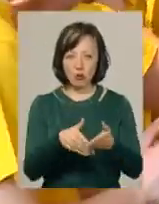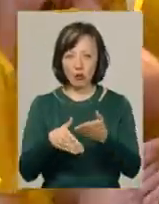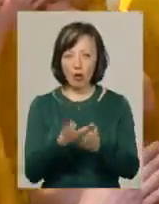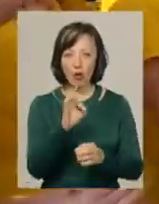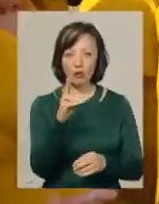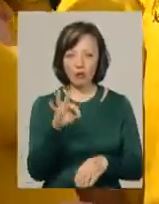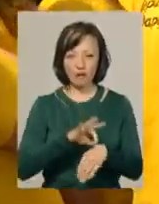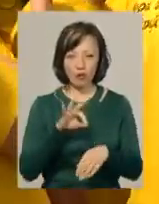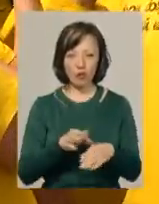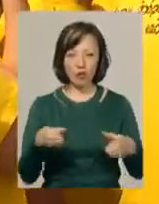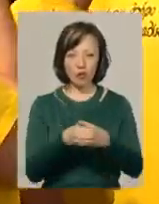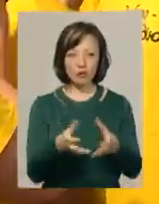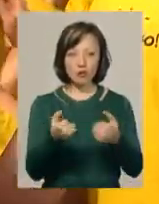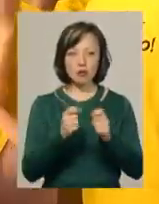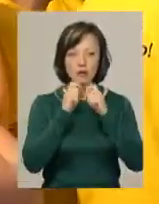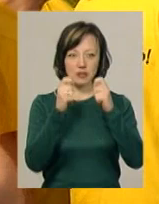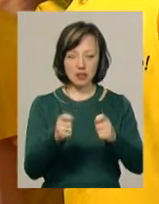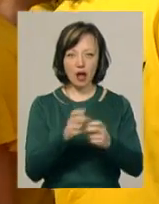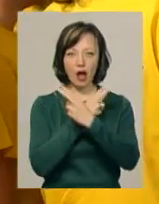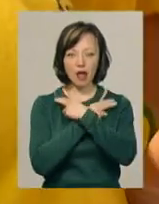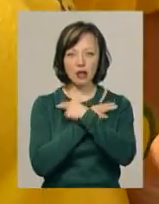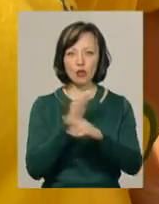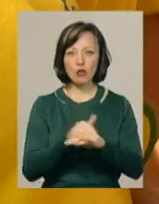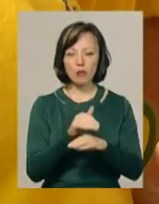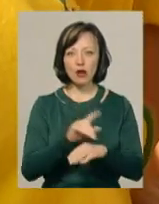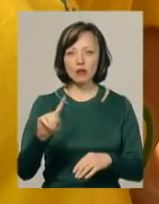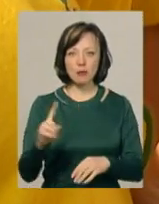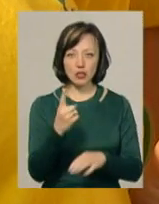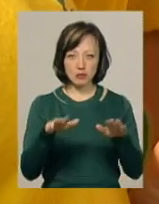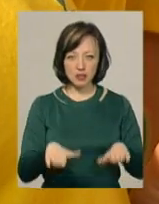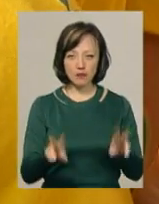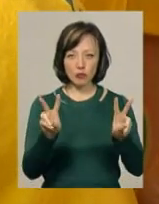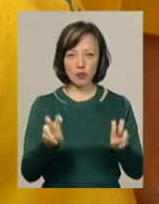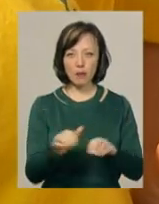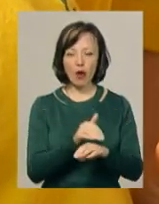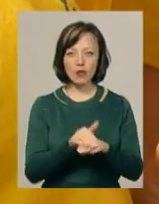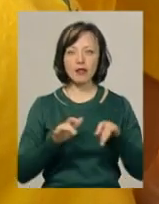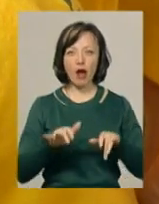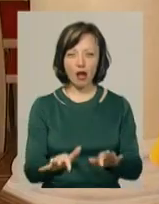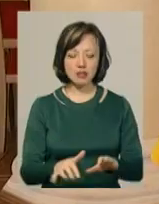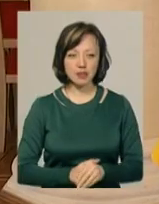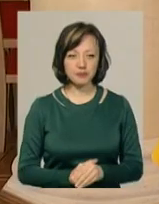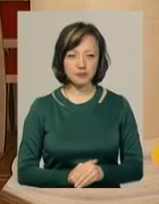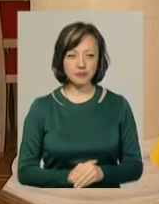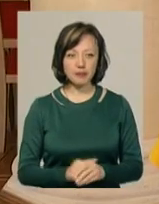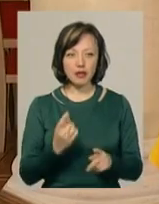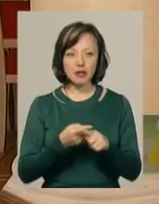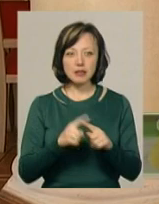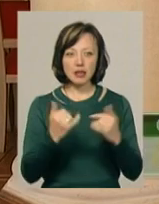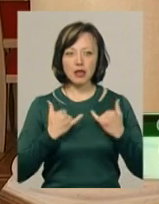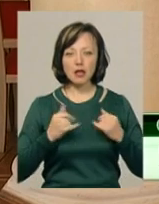онкохворим. Її колектив отримав відзнаку «Ангел добра» і здобув перше місце у номінації «Благодійна акція». Це для нас дуже